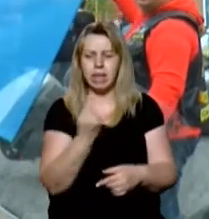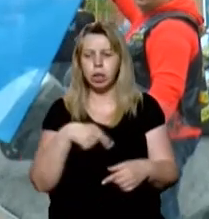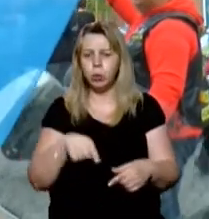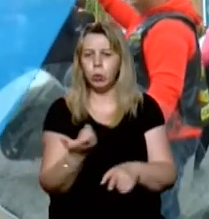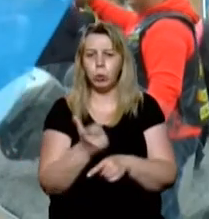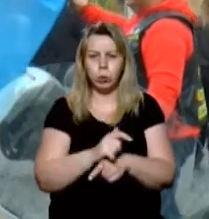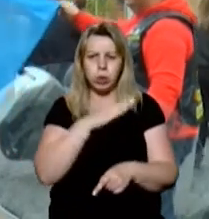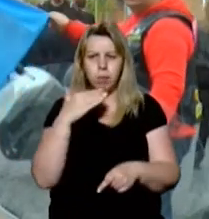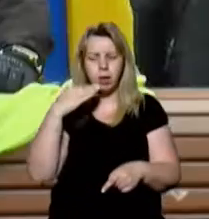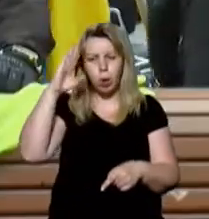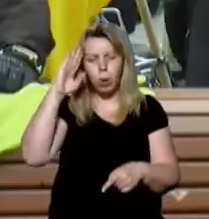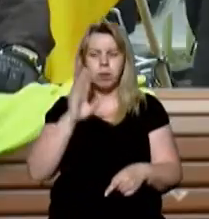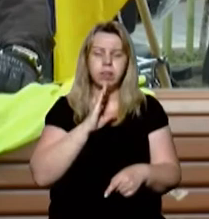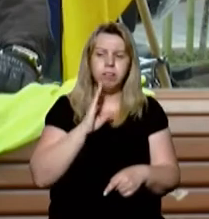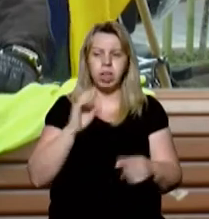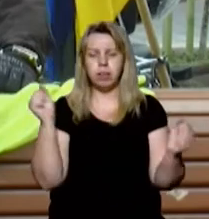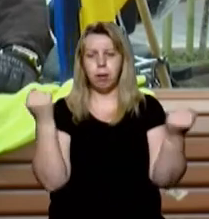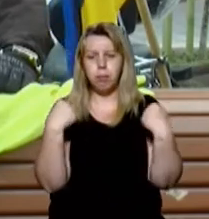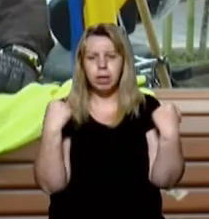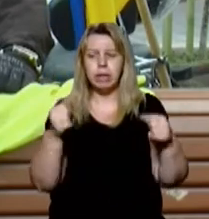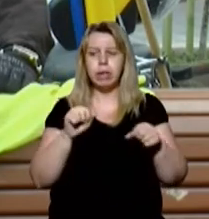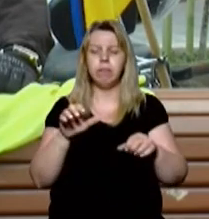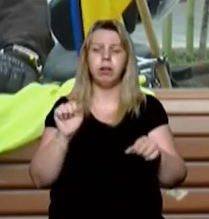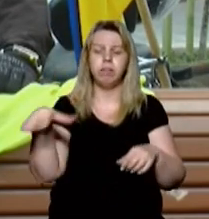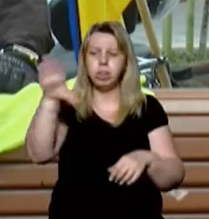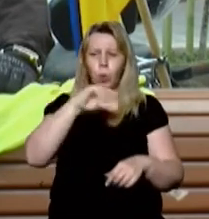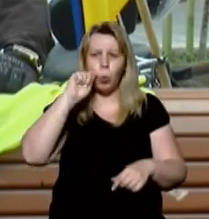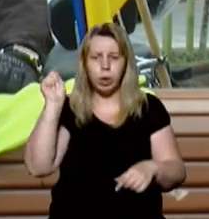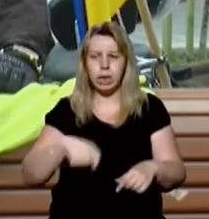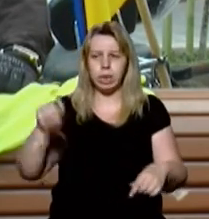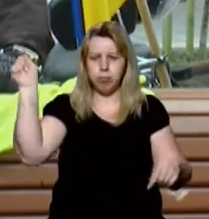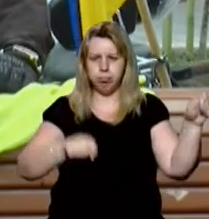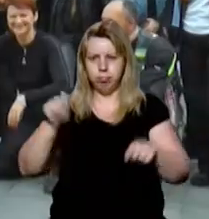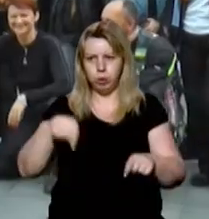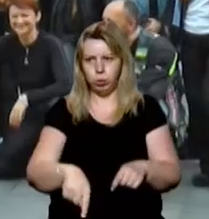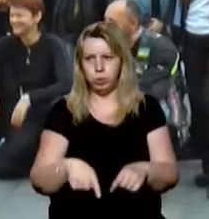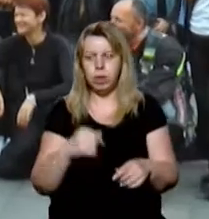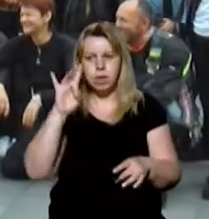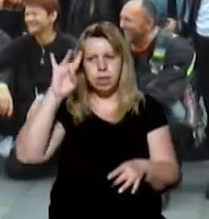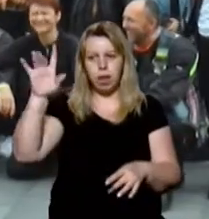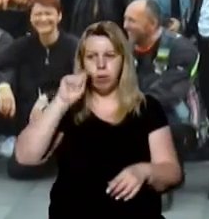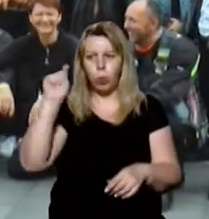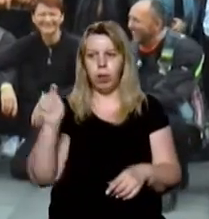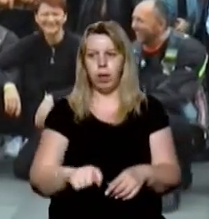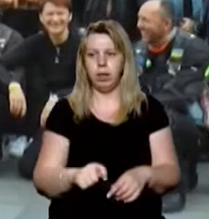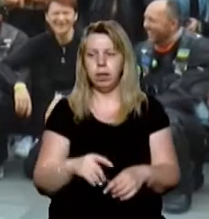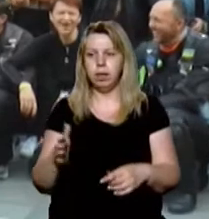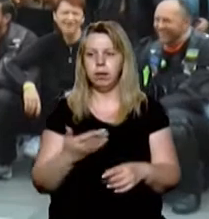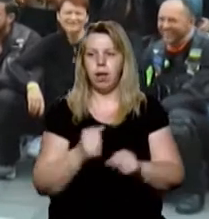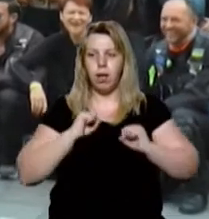тут дуже багато хлопців, дівчат, байкерів, які з усієї України приїхали сюди. Слава Україні!